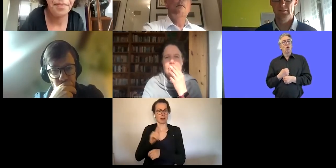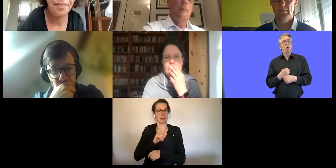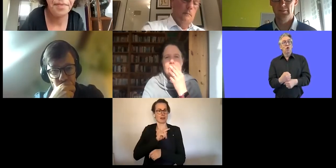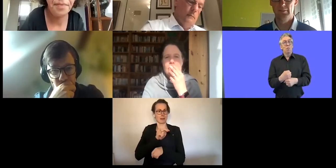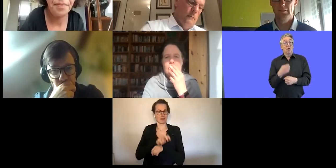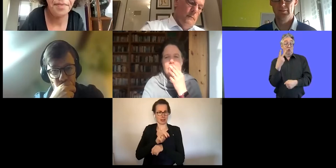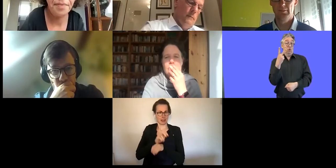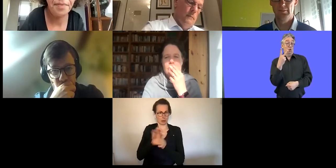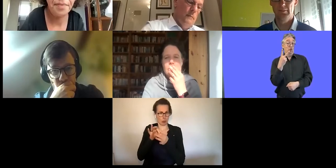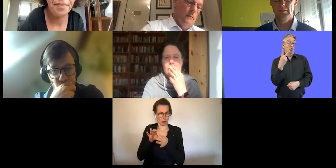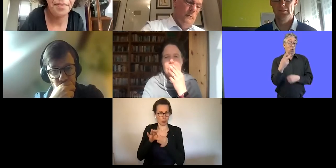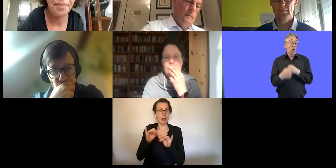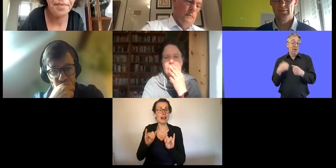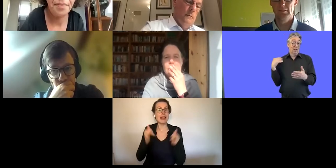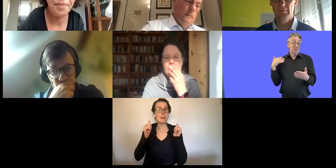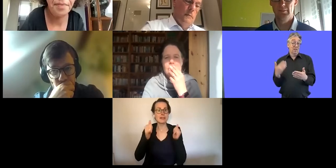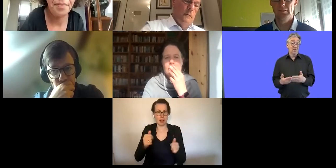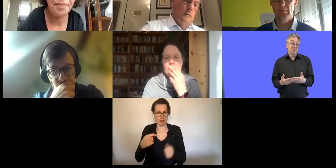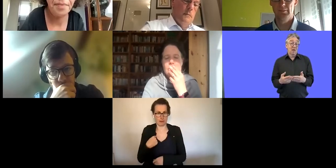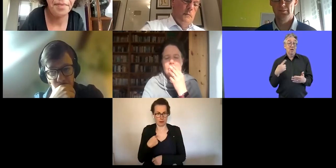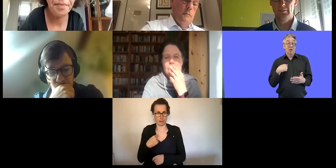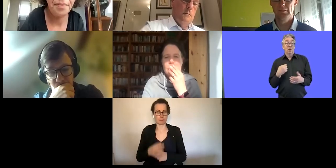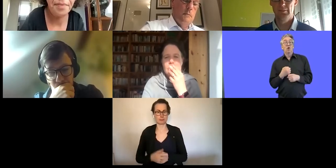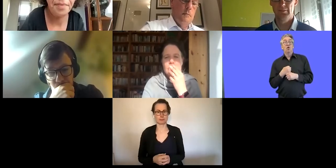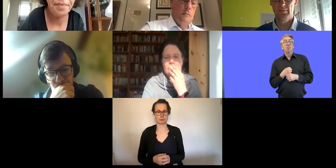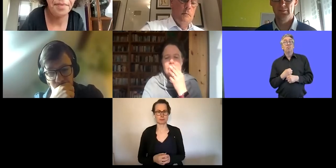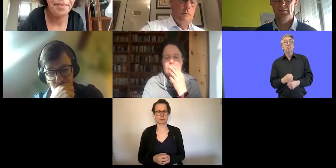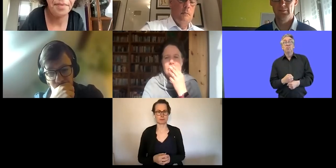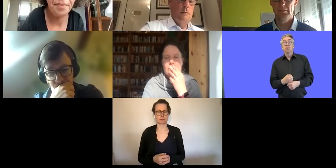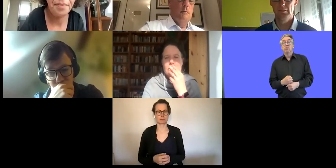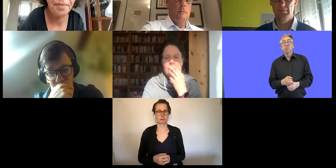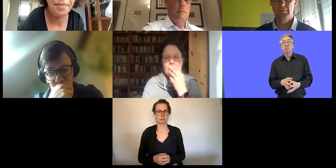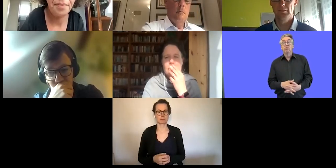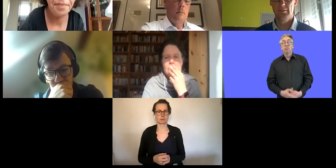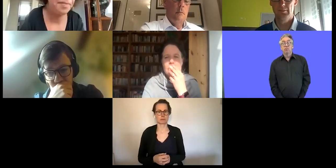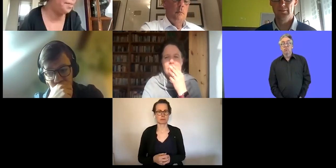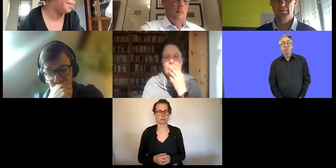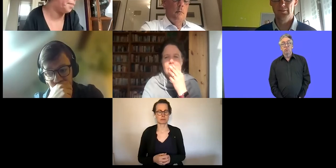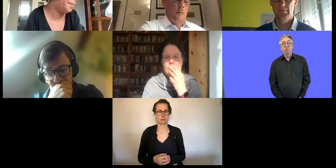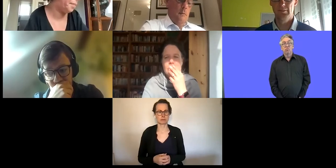Klar der Lebenshilfe. Ich arbeite auch in einem